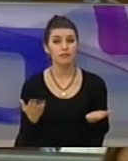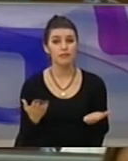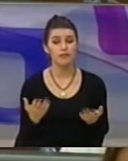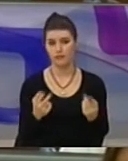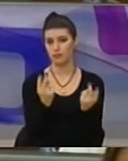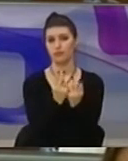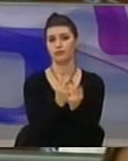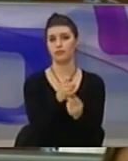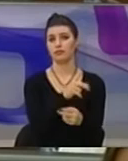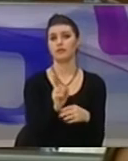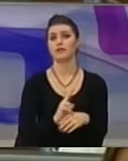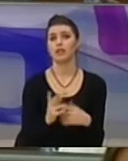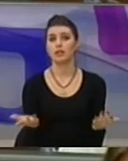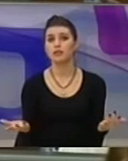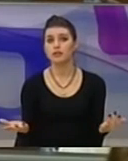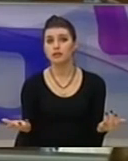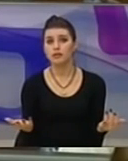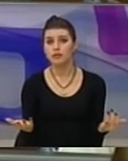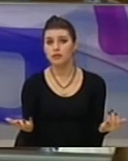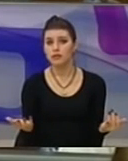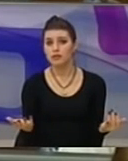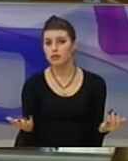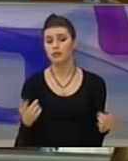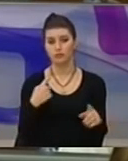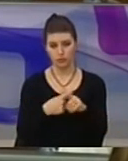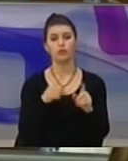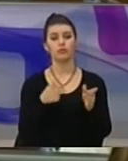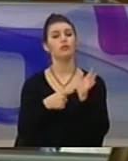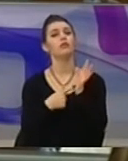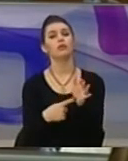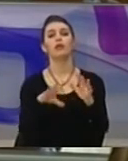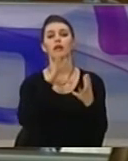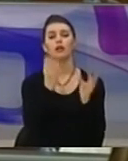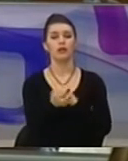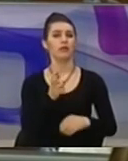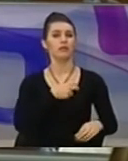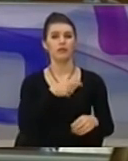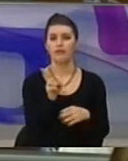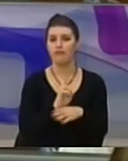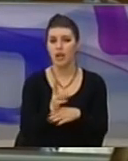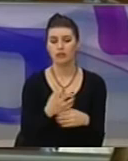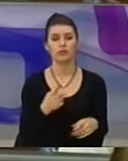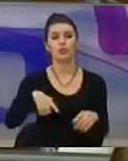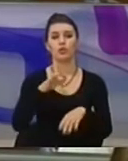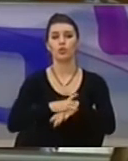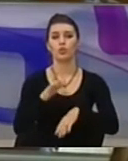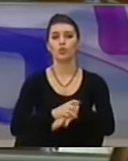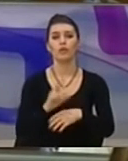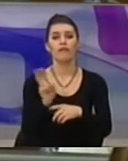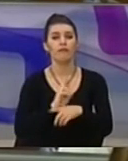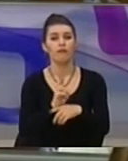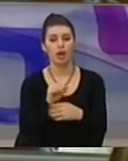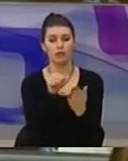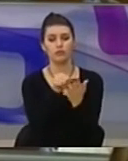në këtë sektor, ku duhet pa tjetër prafti përmendim ke shpërdorimit me stenda, ke shpërdorimit nga nga mjekve me mashtrimit dhe